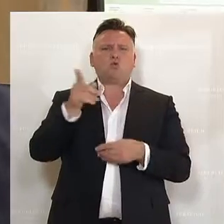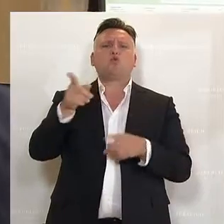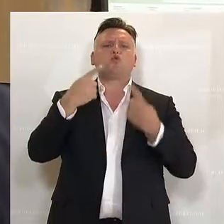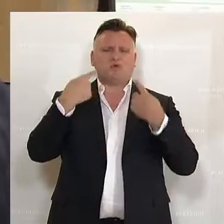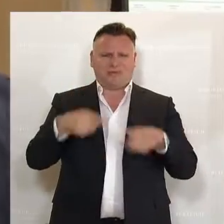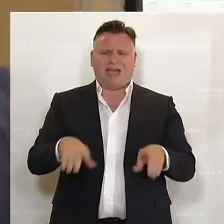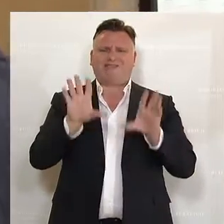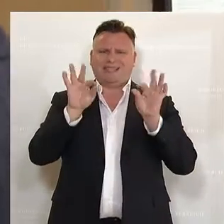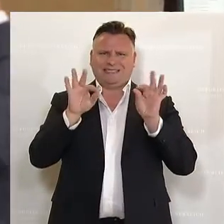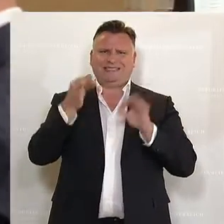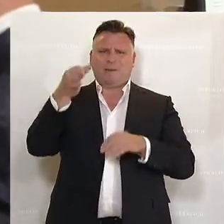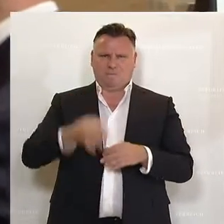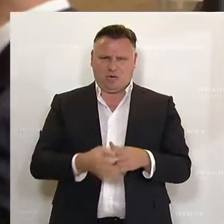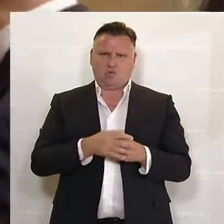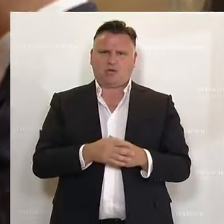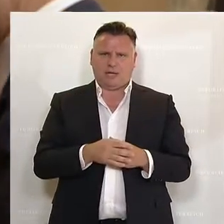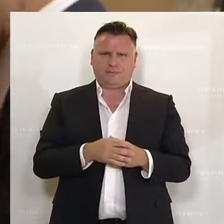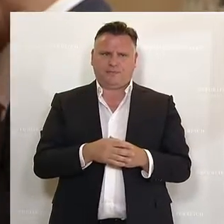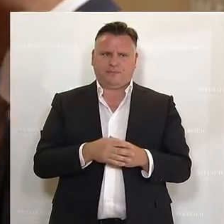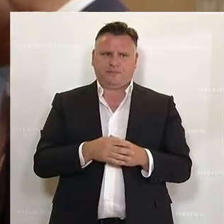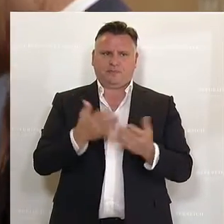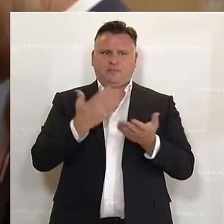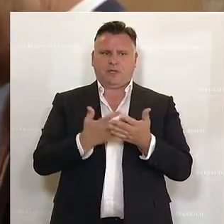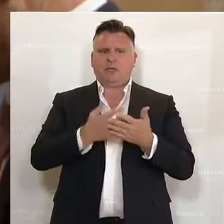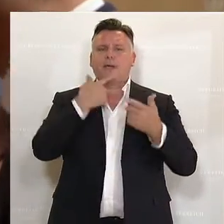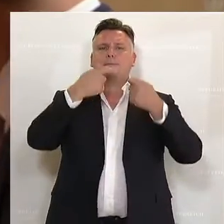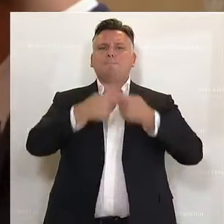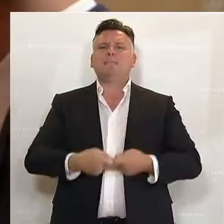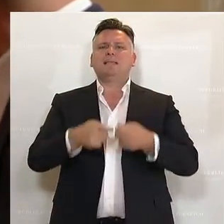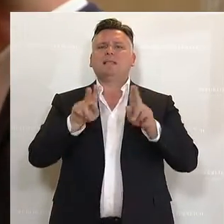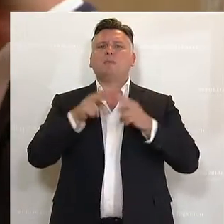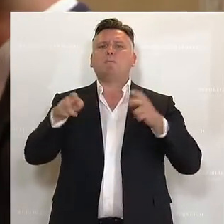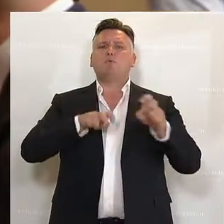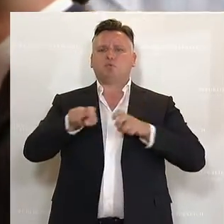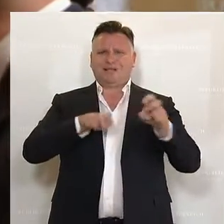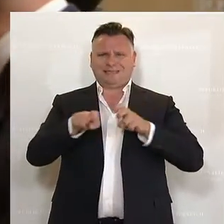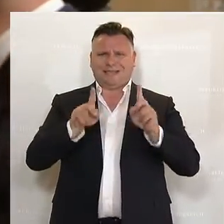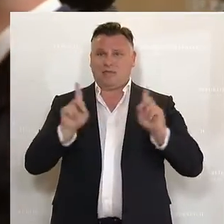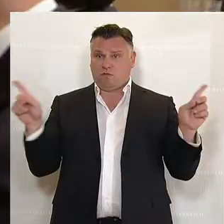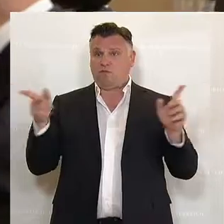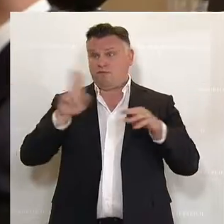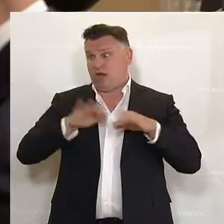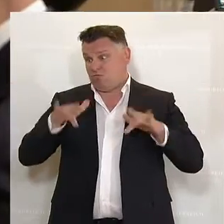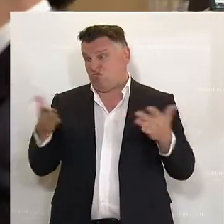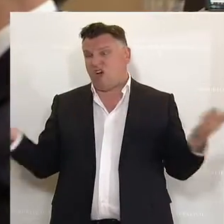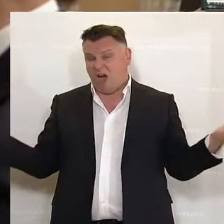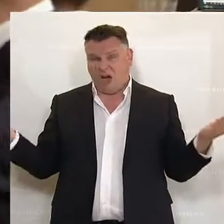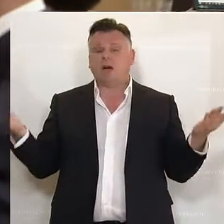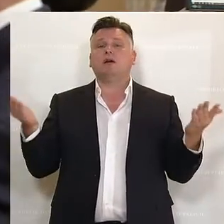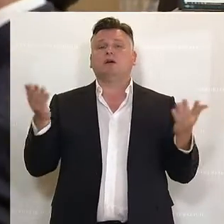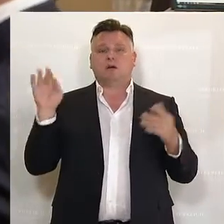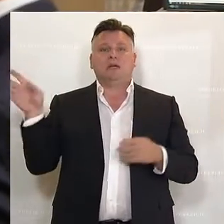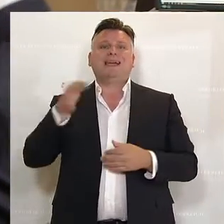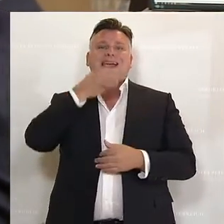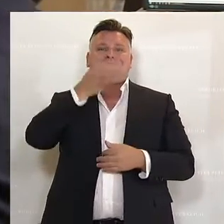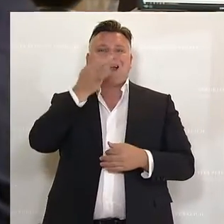von zehn Minuten verfügt. Und die Mitglieder der Bundesregierung, wenn jemand dann da ist, dessen Rede